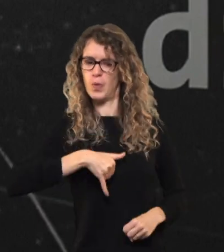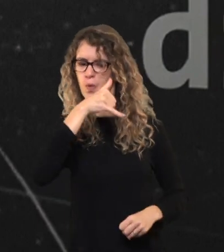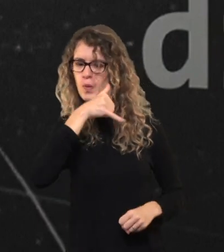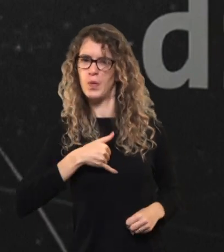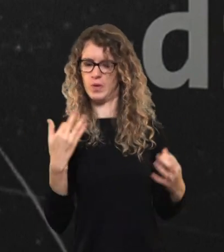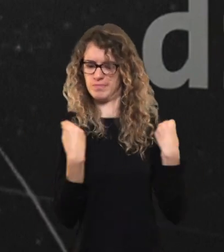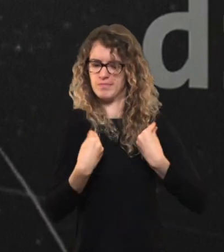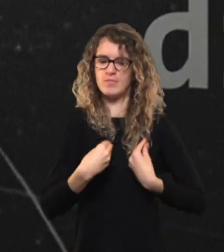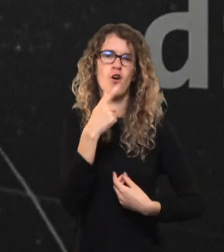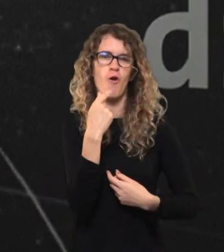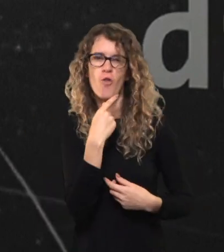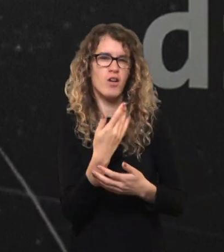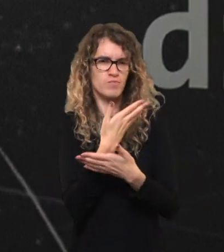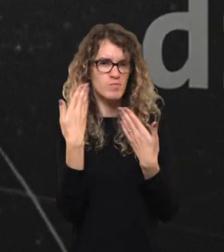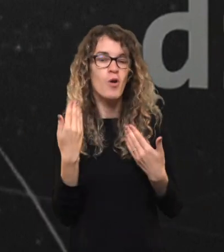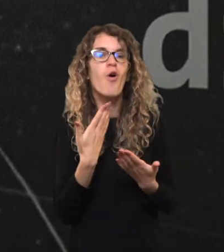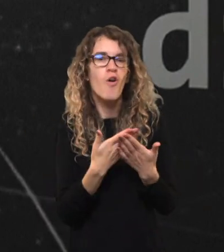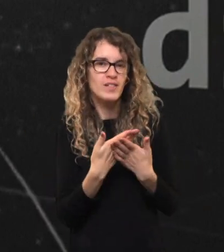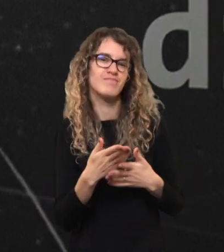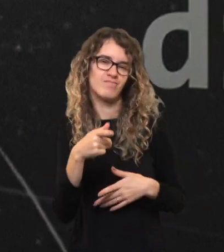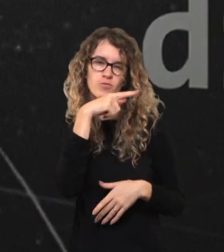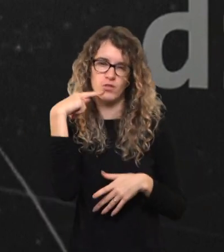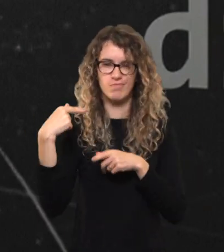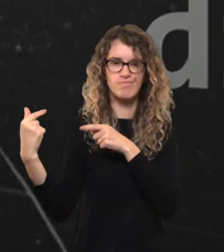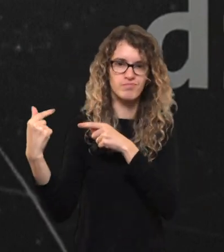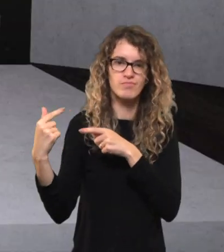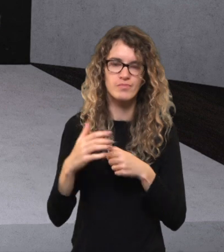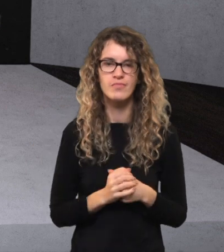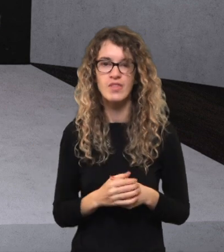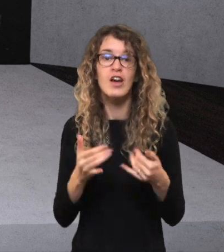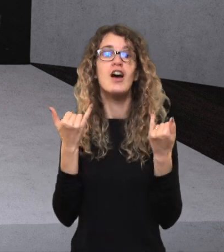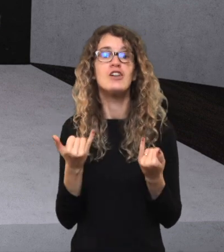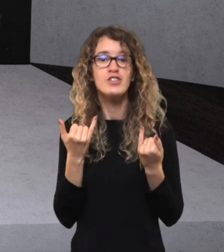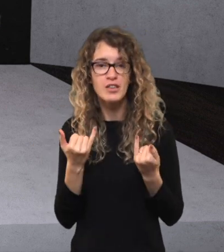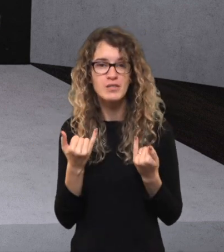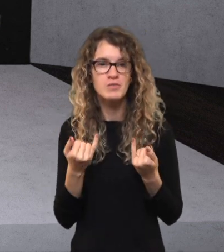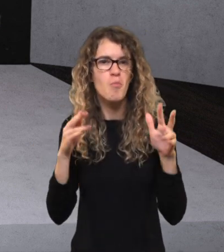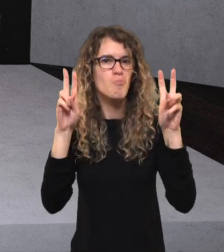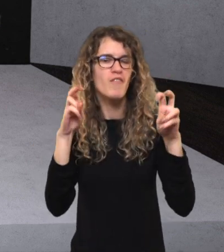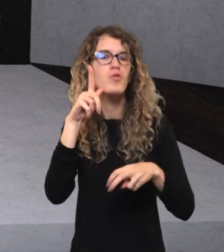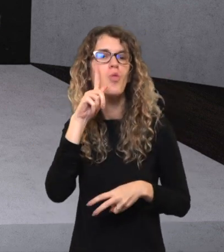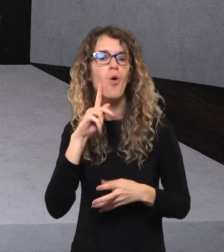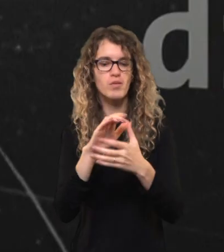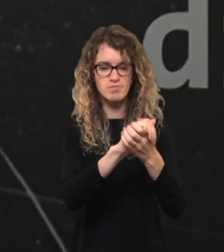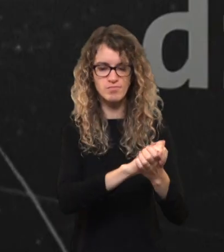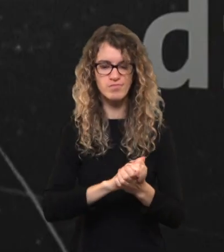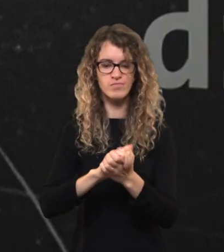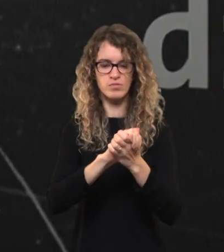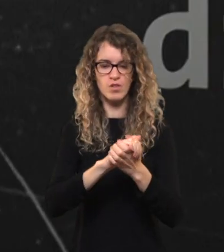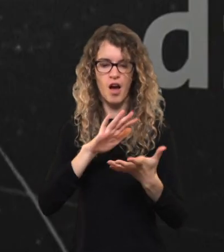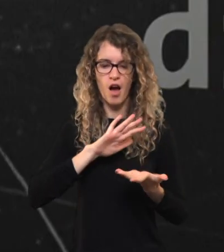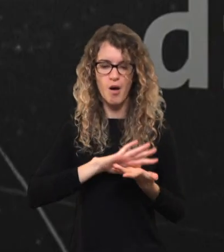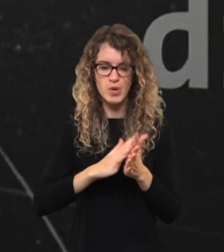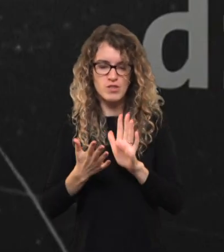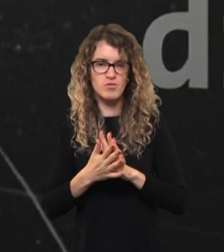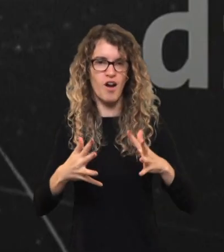kaip sakant, kova prieš spalvą. Bet šiandien nori taikos ruoškis karui, kai mes kalbame